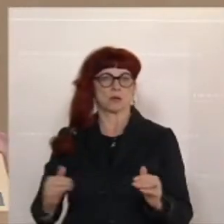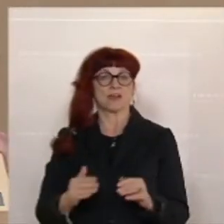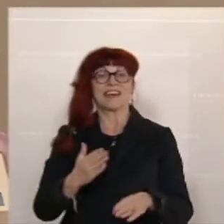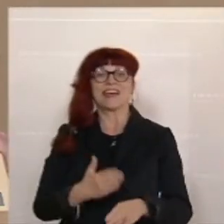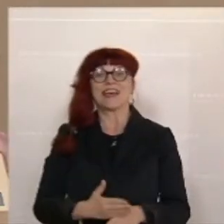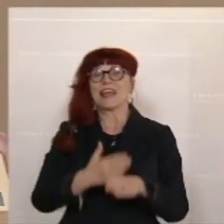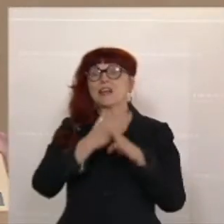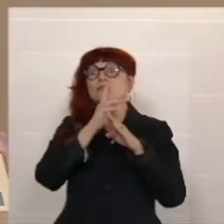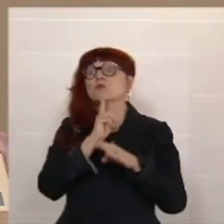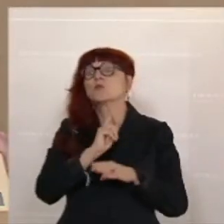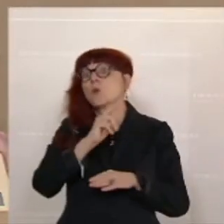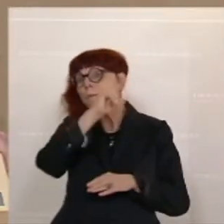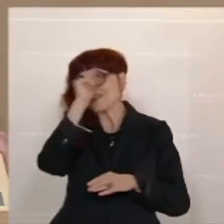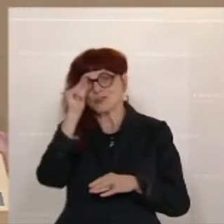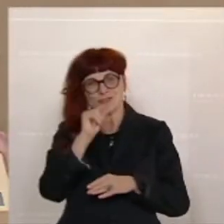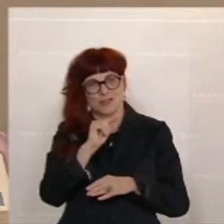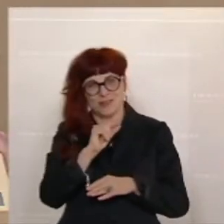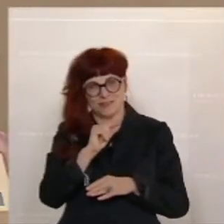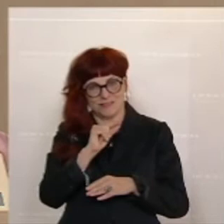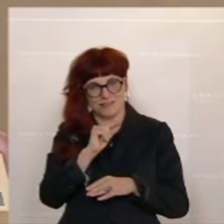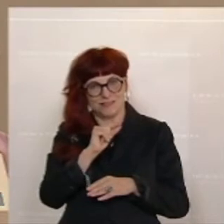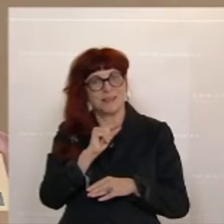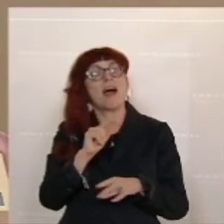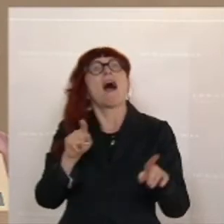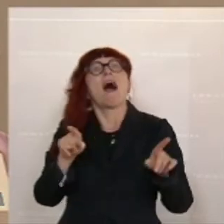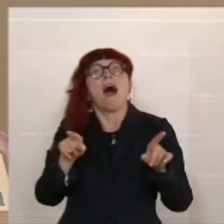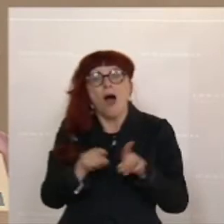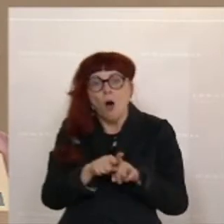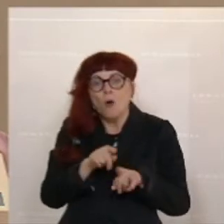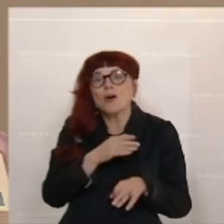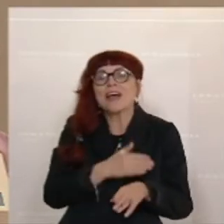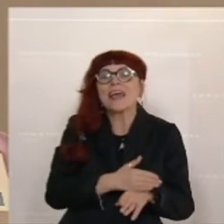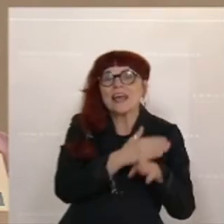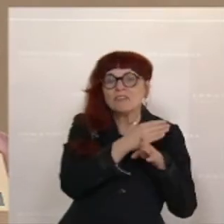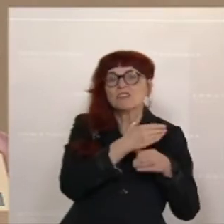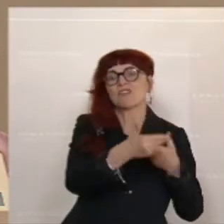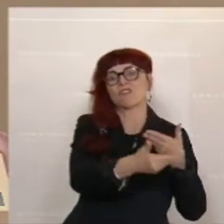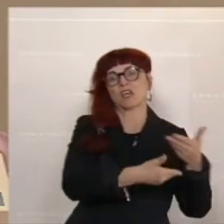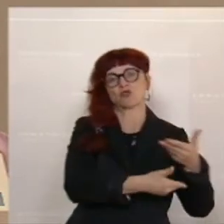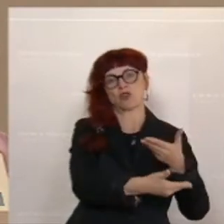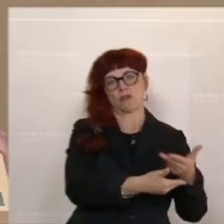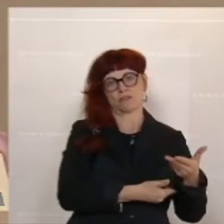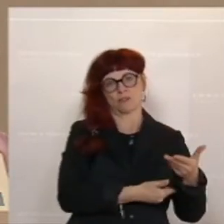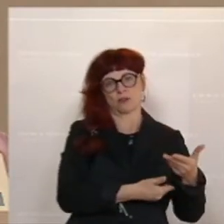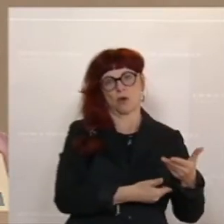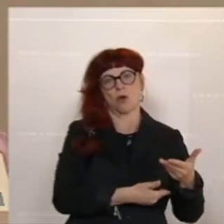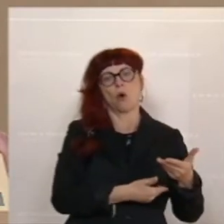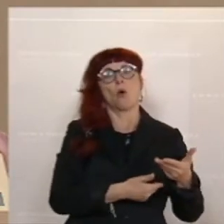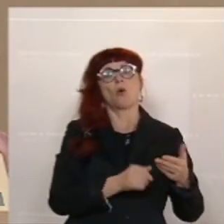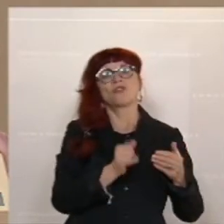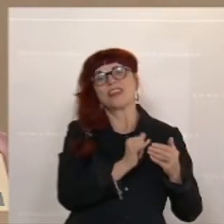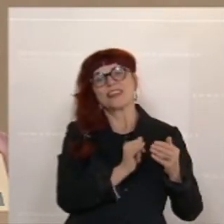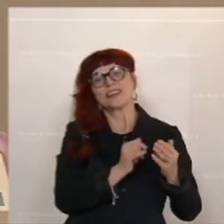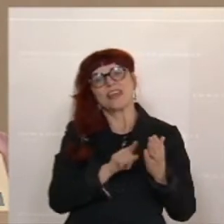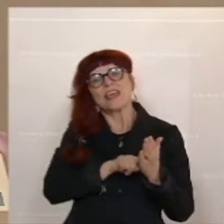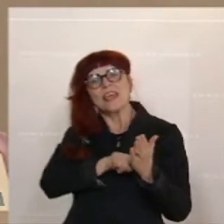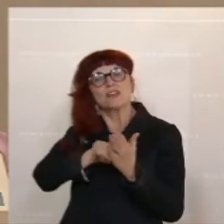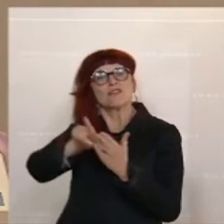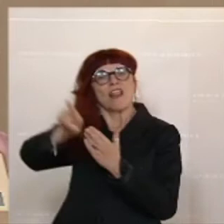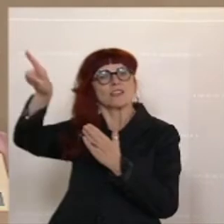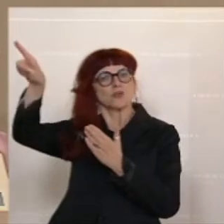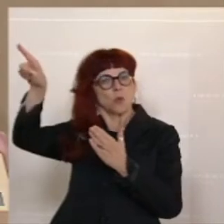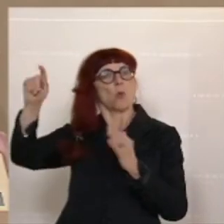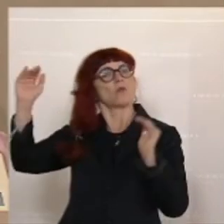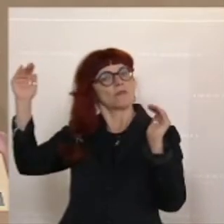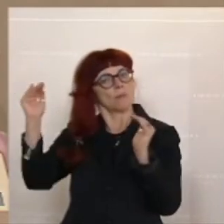Menschen aktuell, damit das Leben wieder leistbarer wird. Es hilft auch der Wirtschaft und es dämpft die Inflation. Das wäre der Sinn